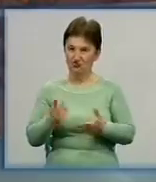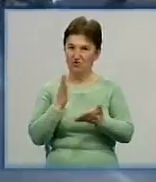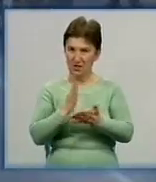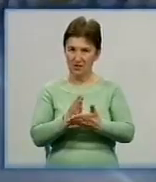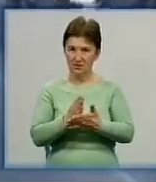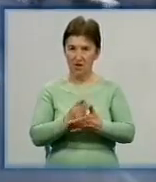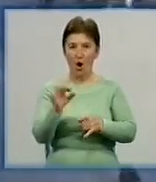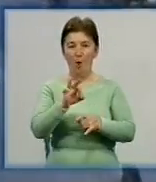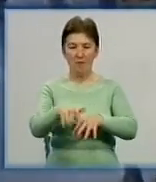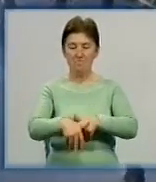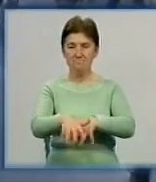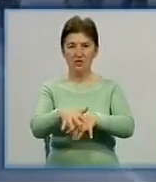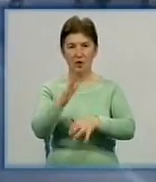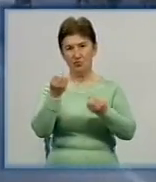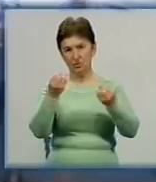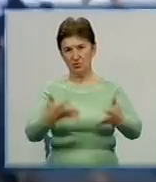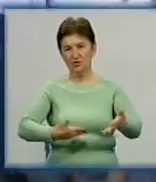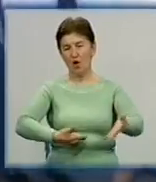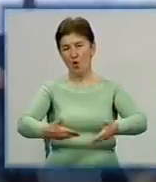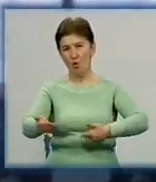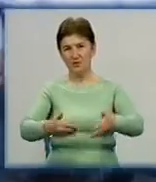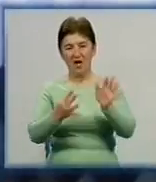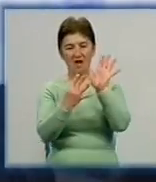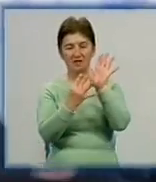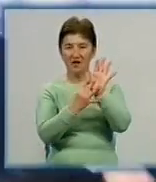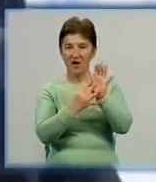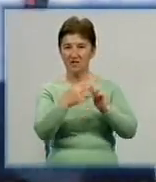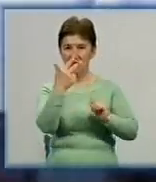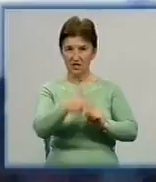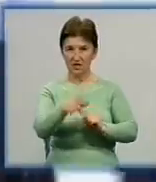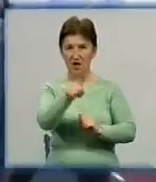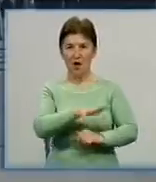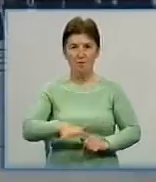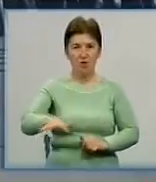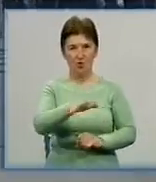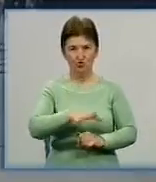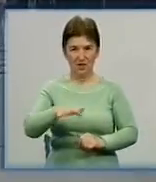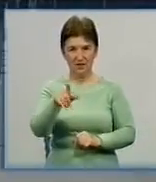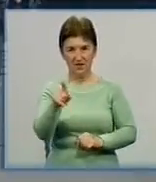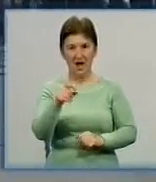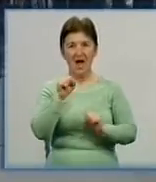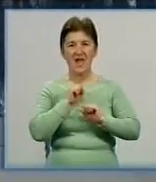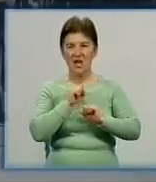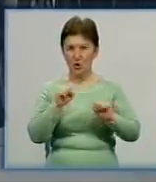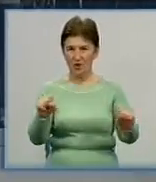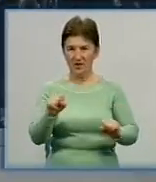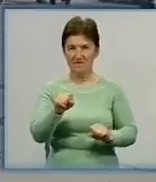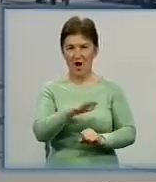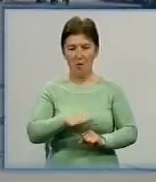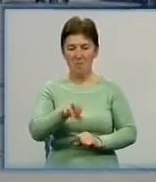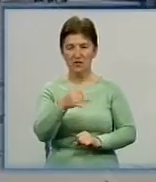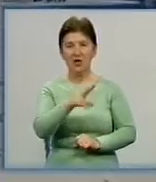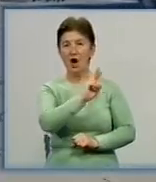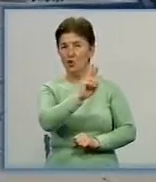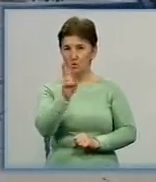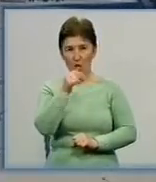традиційного маршу буде громадська хода. Розпочнеться вона о 9.30 від площі Героїв Майдану. Ветеранів, які не зможуть самотужки дійти до фортечних